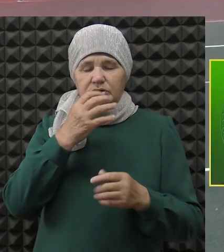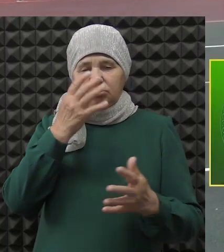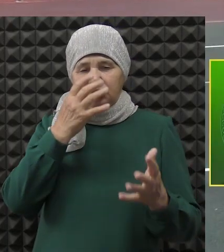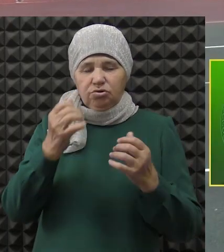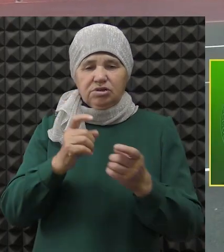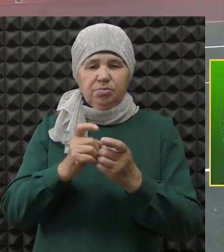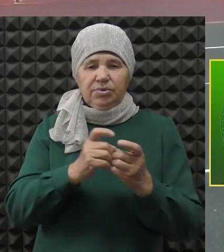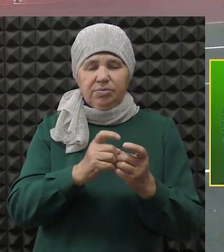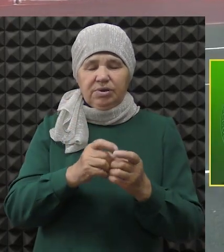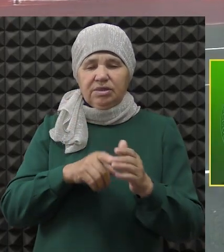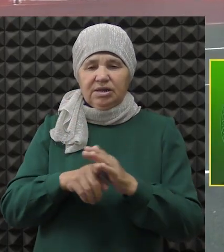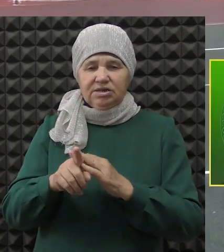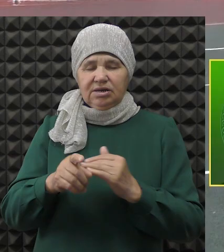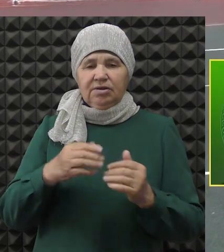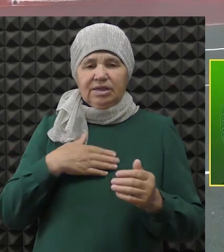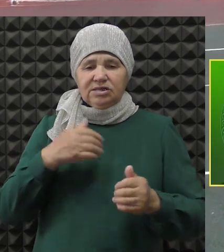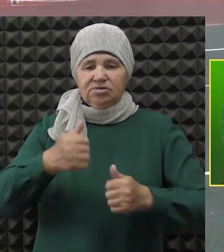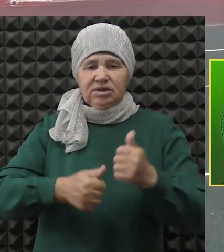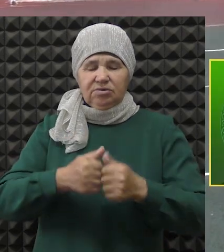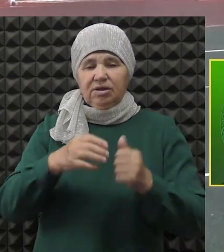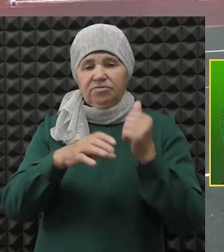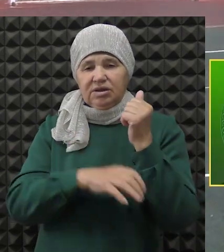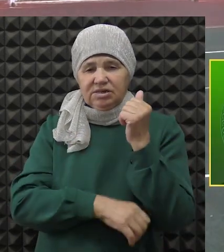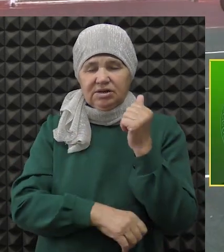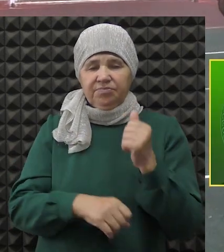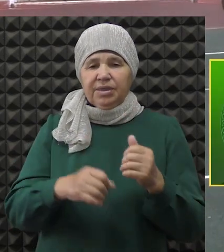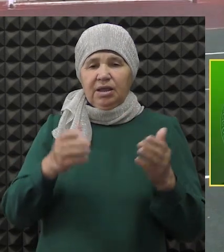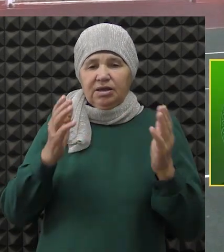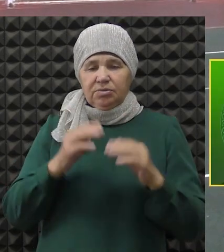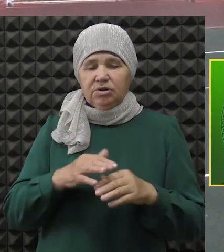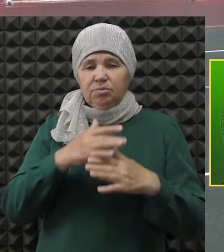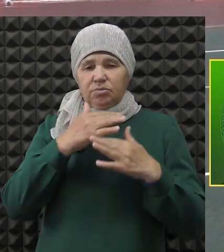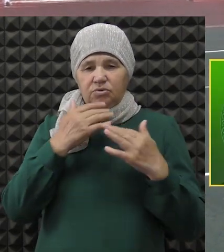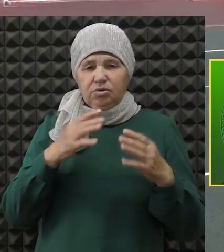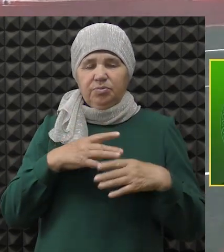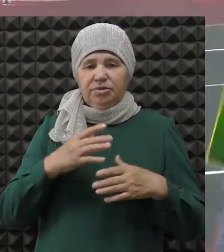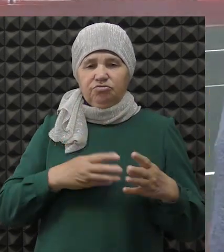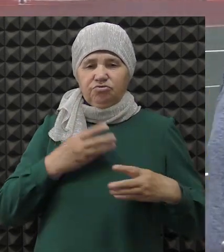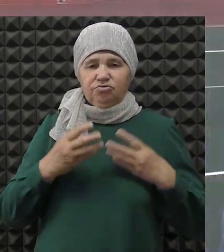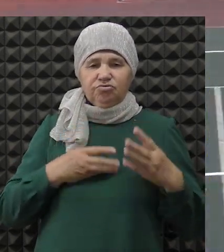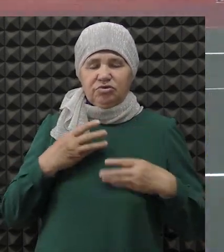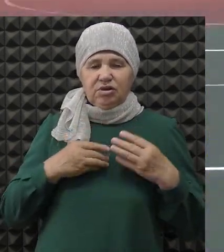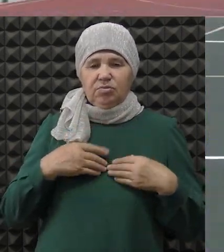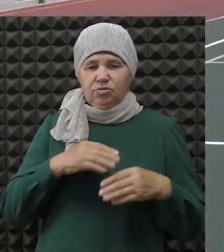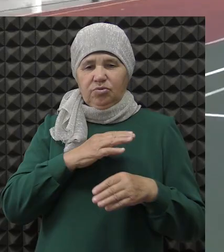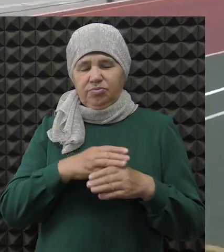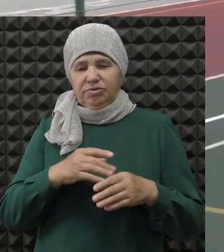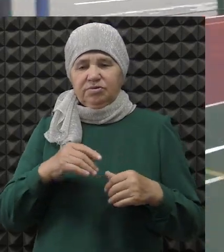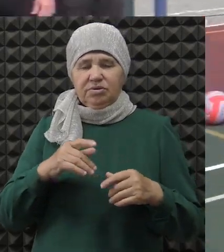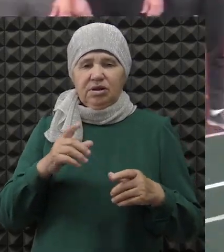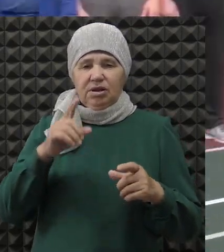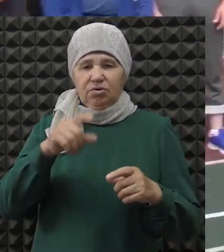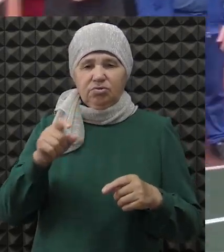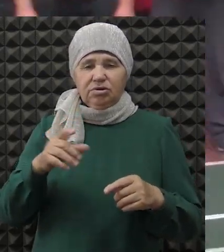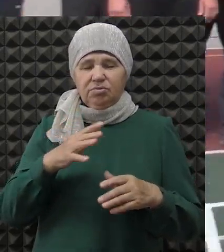серьезная борьба, как в начале нашего соревнования, так и в конце. Аль-хамдалля, много было эмоций, много было мощи. Аль